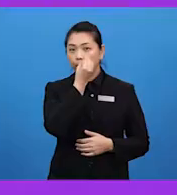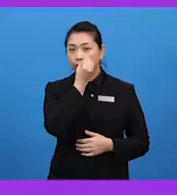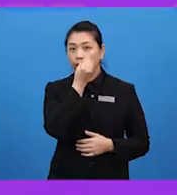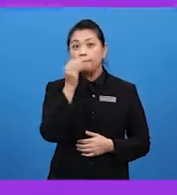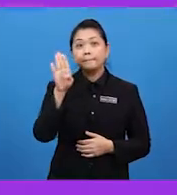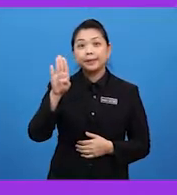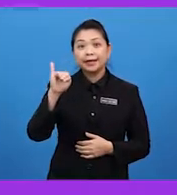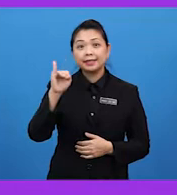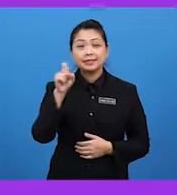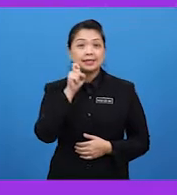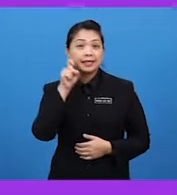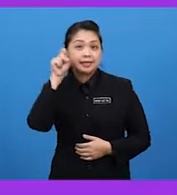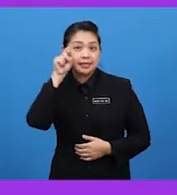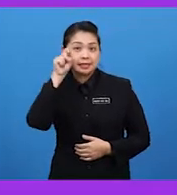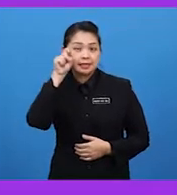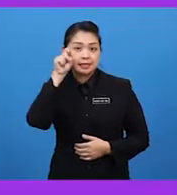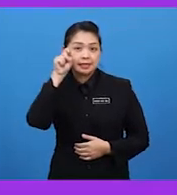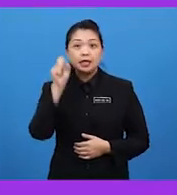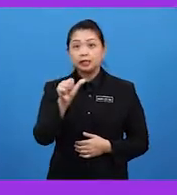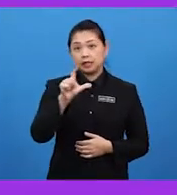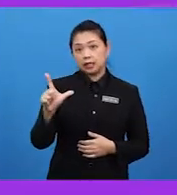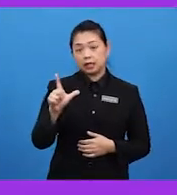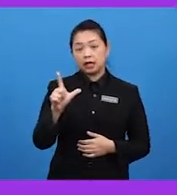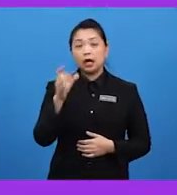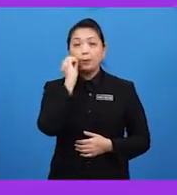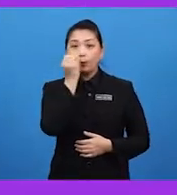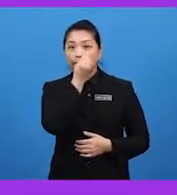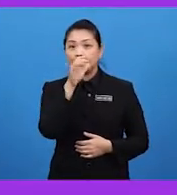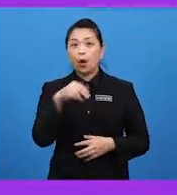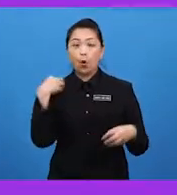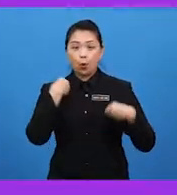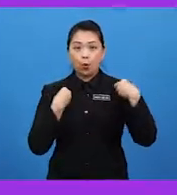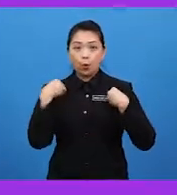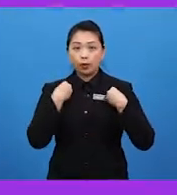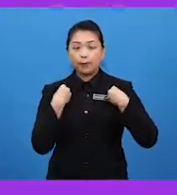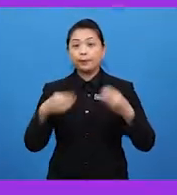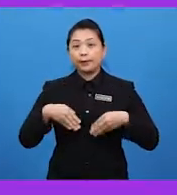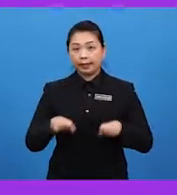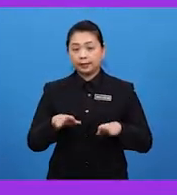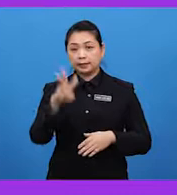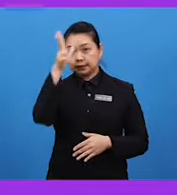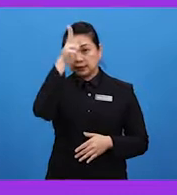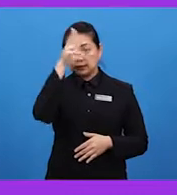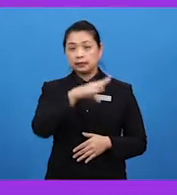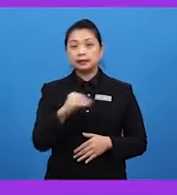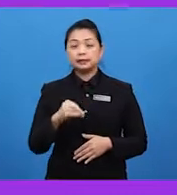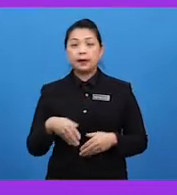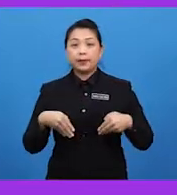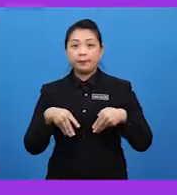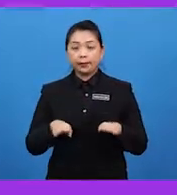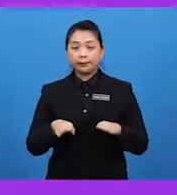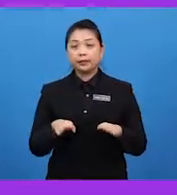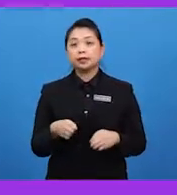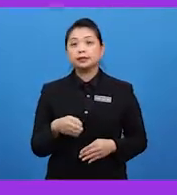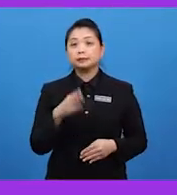Bunga biseks ialah bunga yang dimana organ pembiakan jantan dan